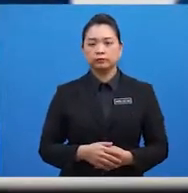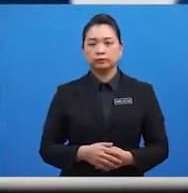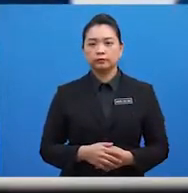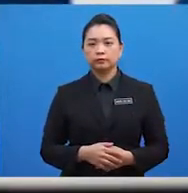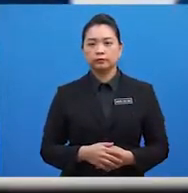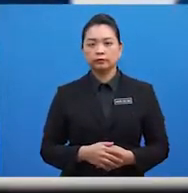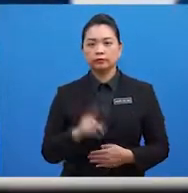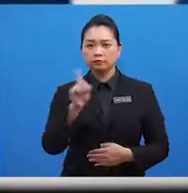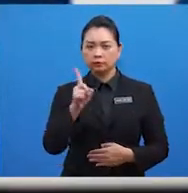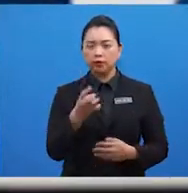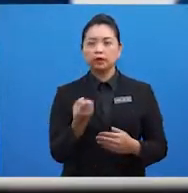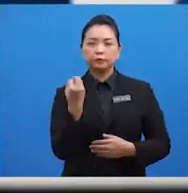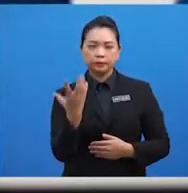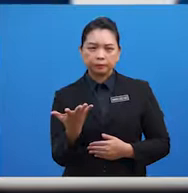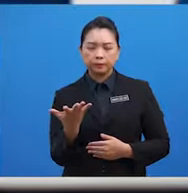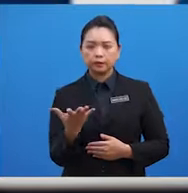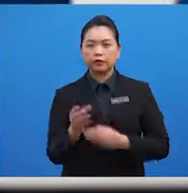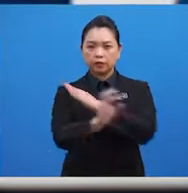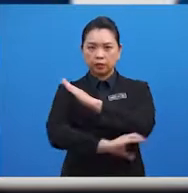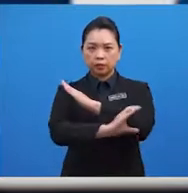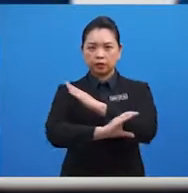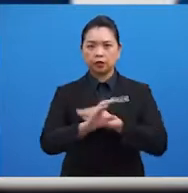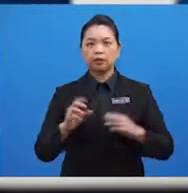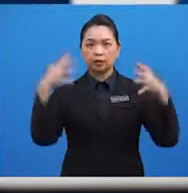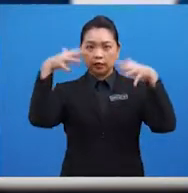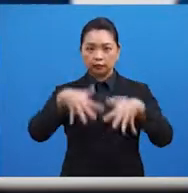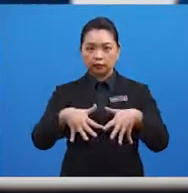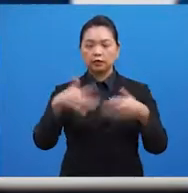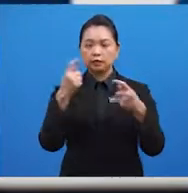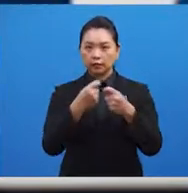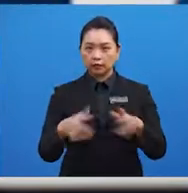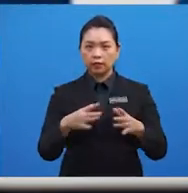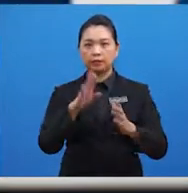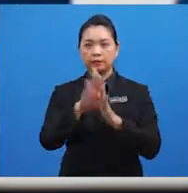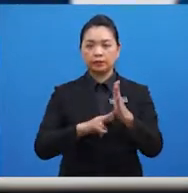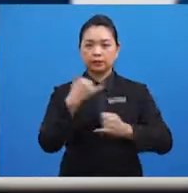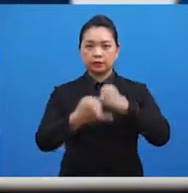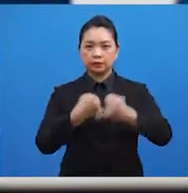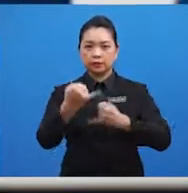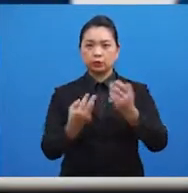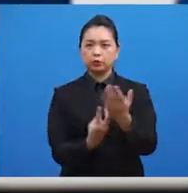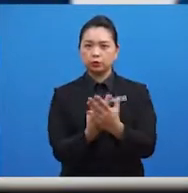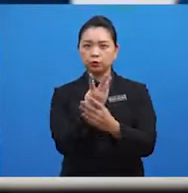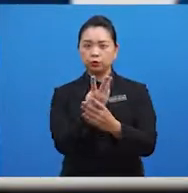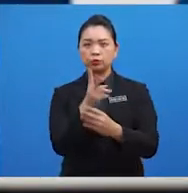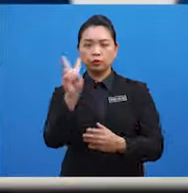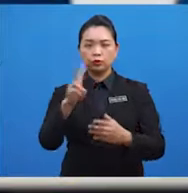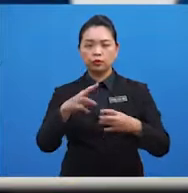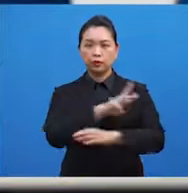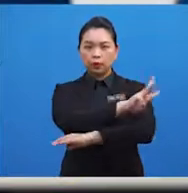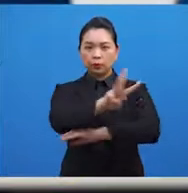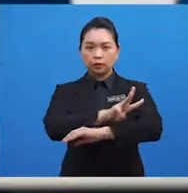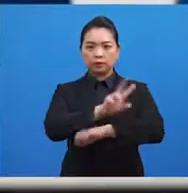beberapa buah negara ASEAN juga telah berjaya mewujudkan dua kawasan